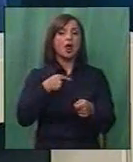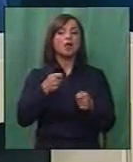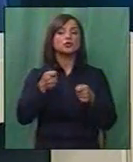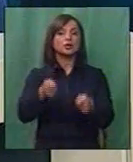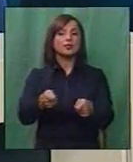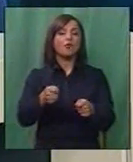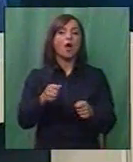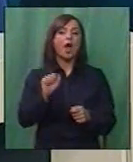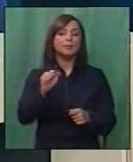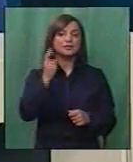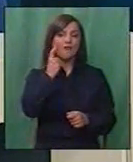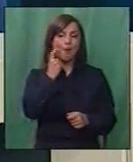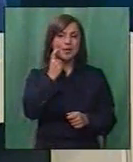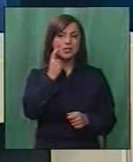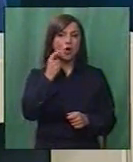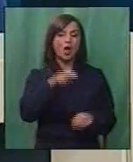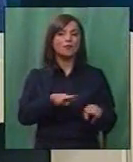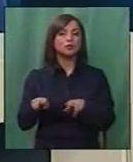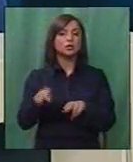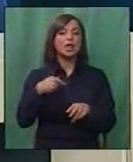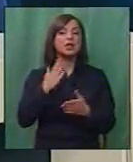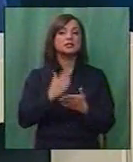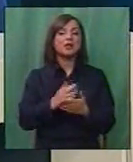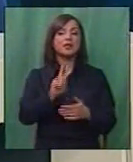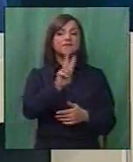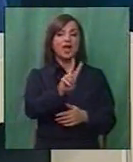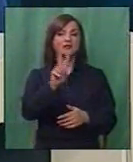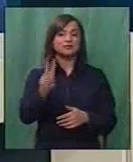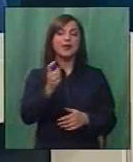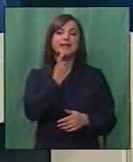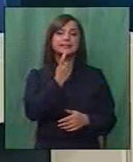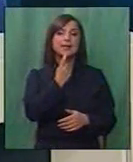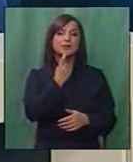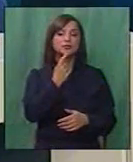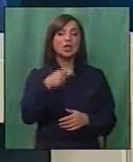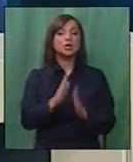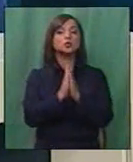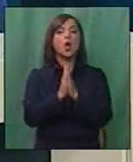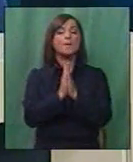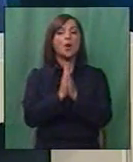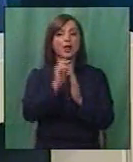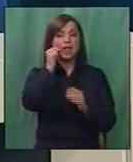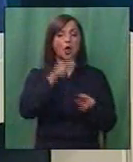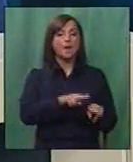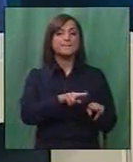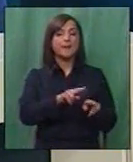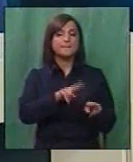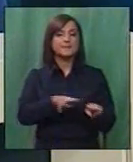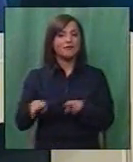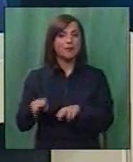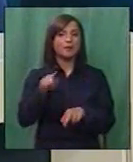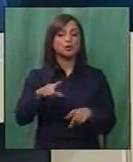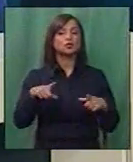поддајена во апелација во Битола и е поддајена на 22. и 2. септември, и кој замалувам на народниот правобранител,